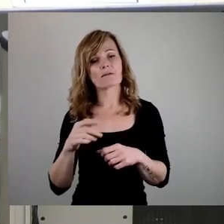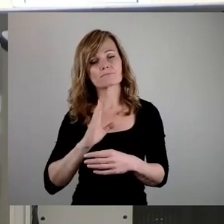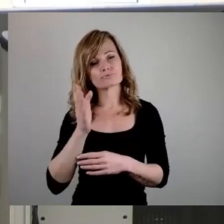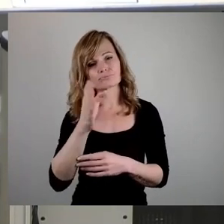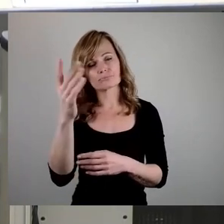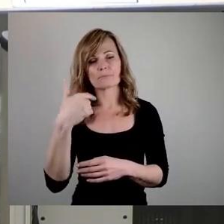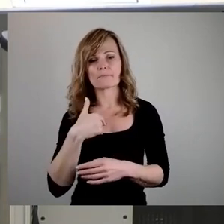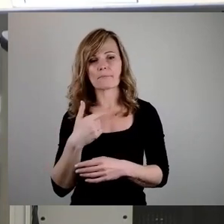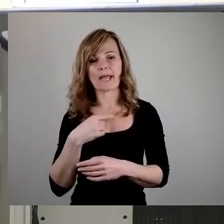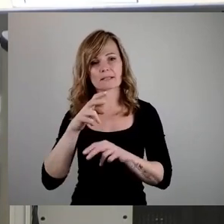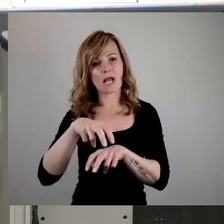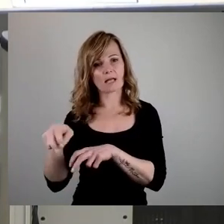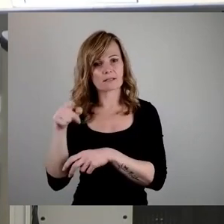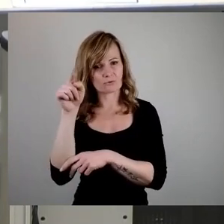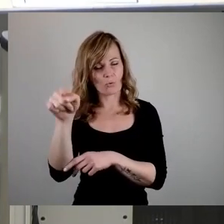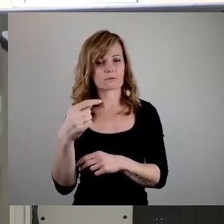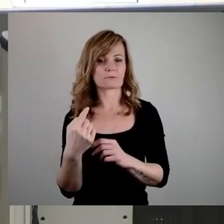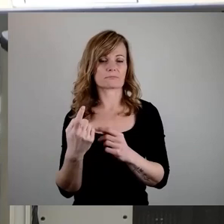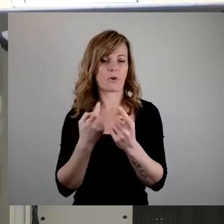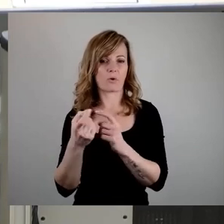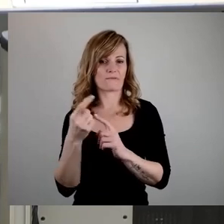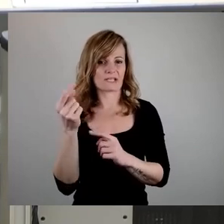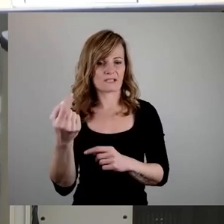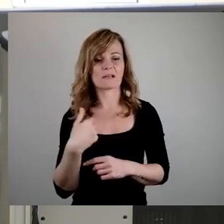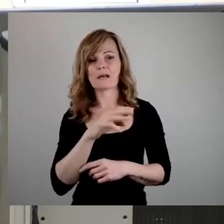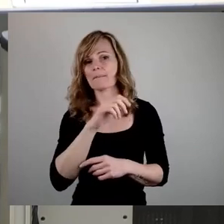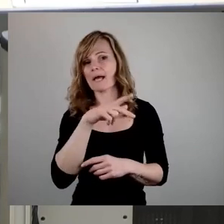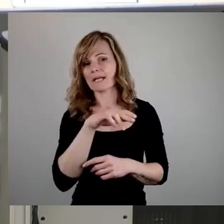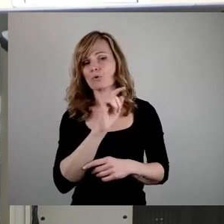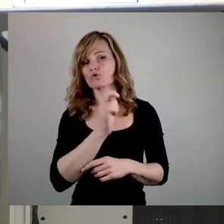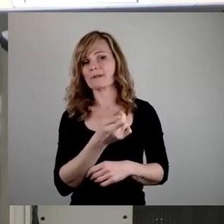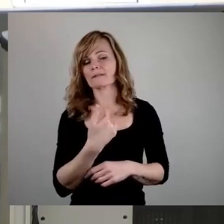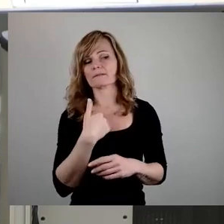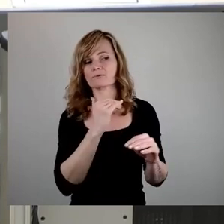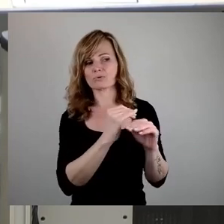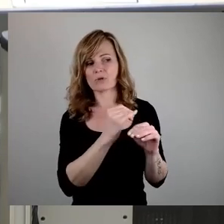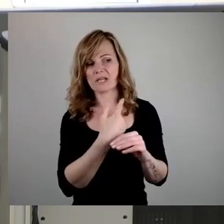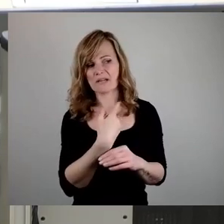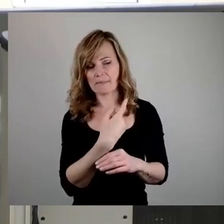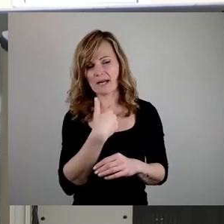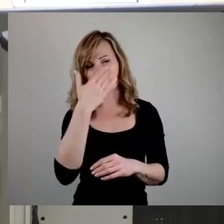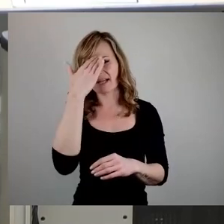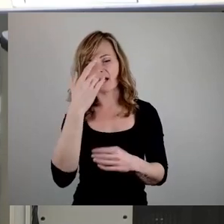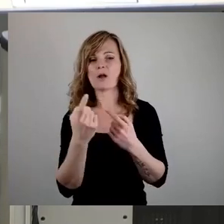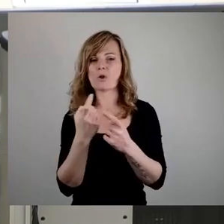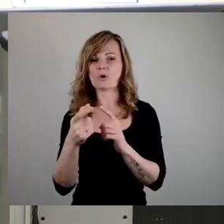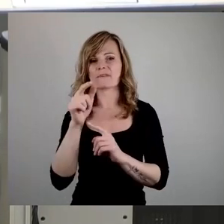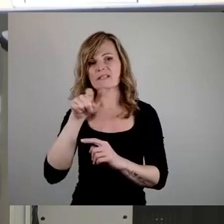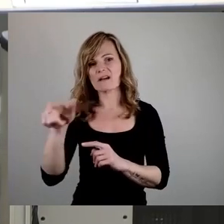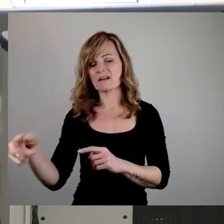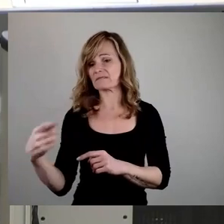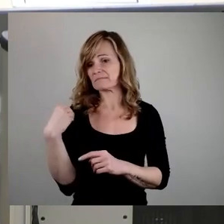und Mario Schmidt, mein Kollege und meine Person, wir sind mehrfach von Lockwitzern angesprochen worden,